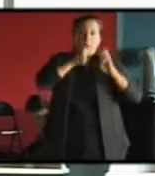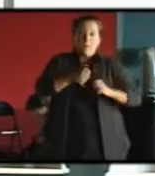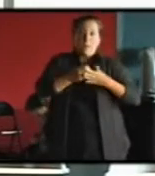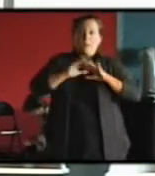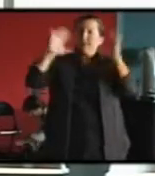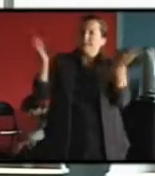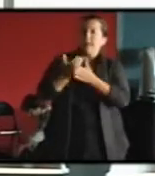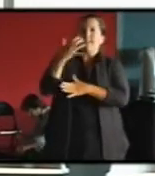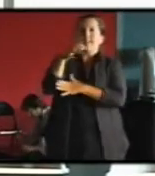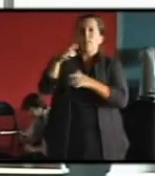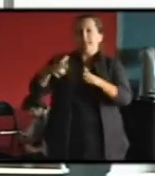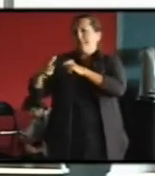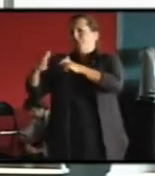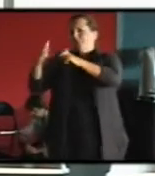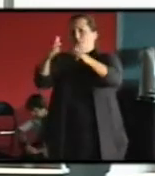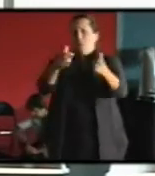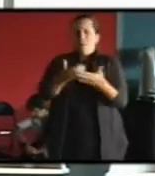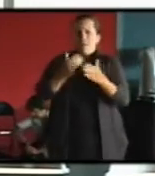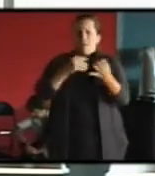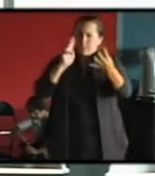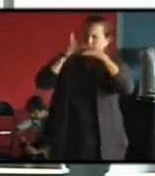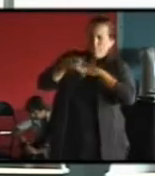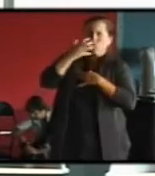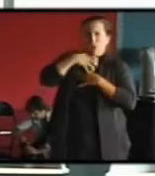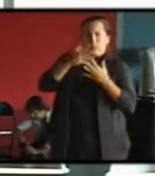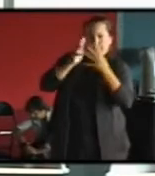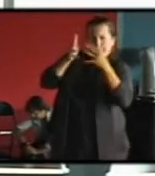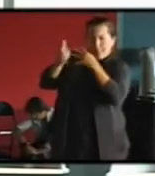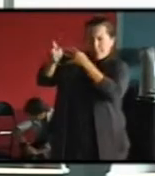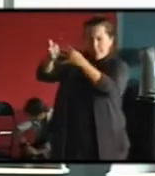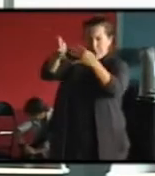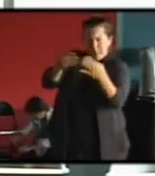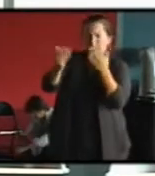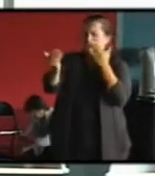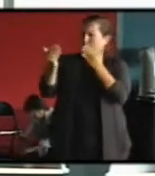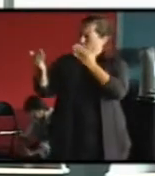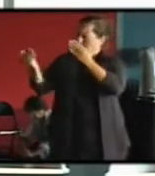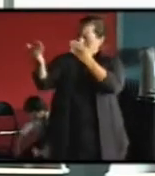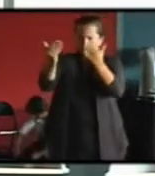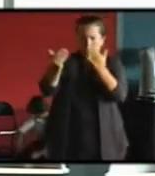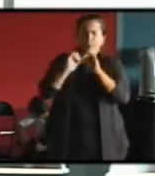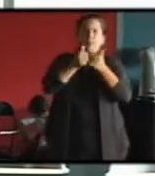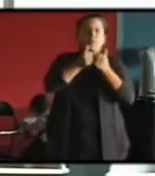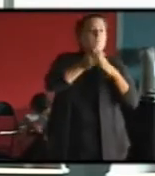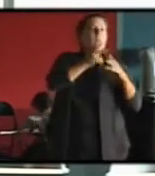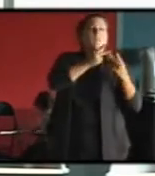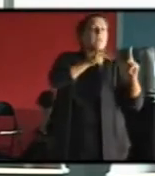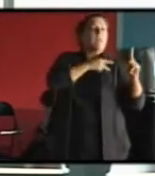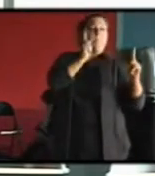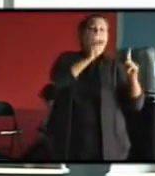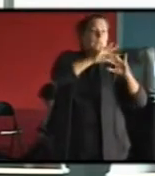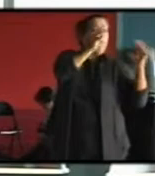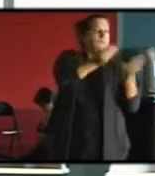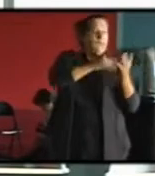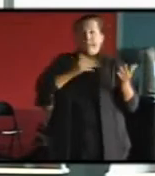500 bâtiments, de thermographie de ces bâtiments, de confrontation de ces bâtiments avec la forme urbaine parisienne